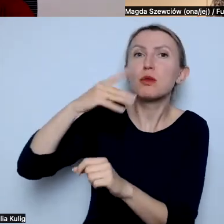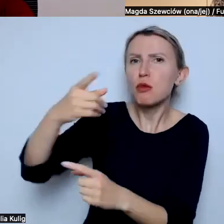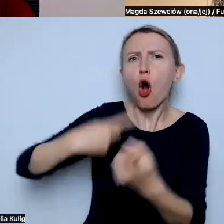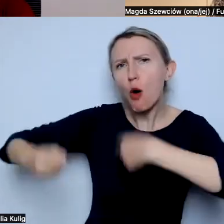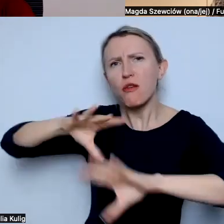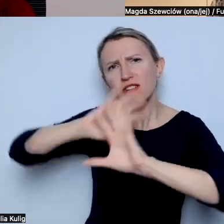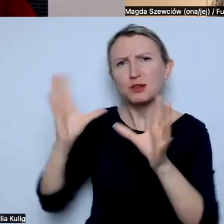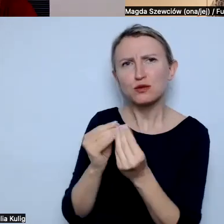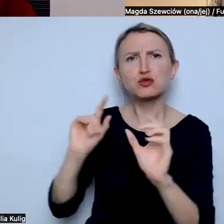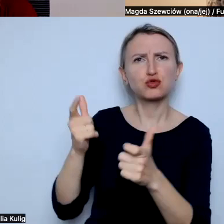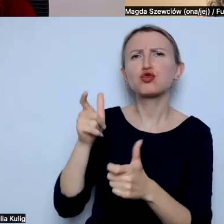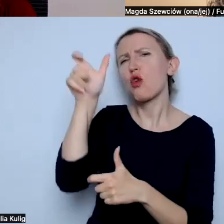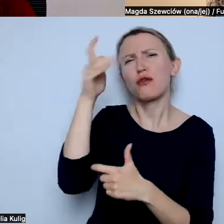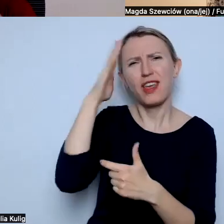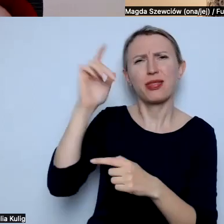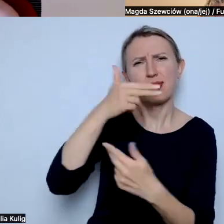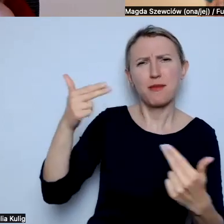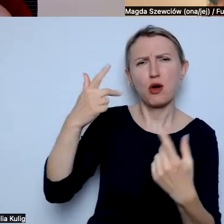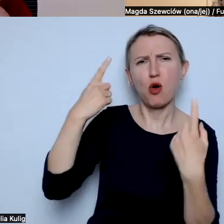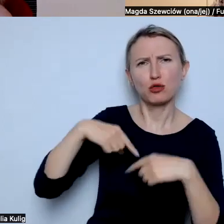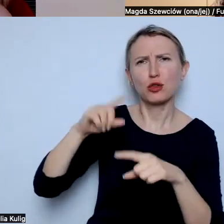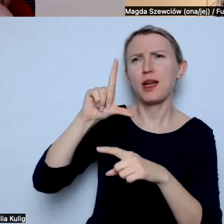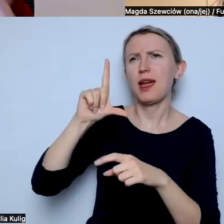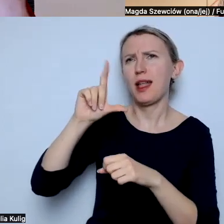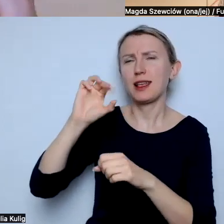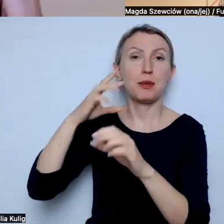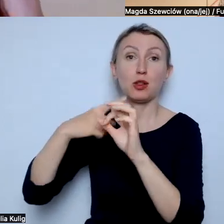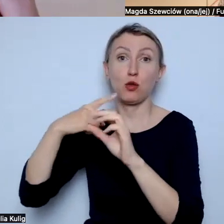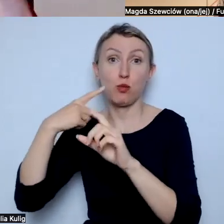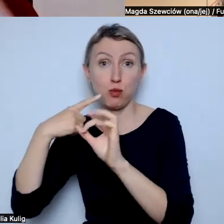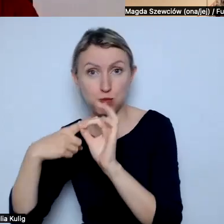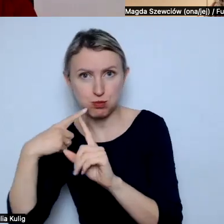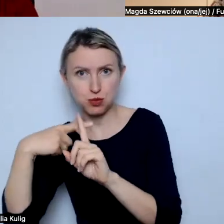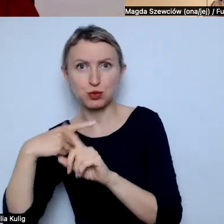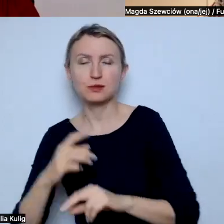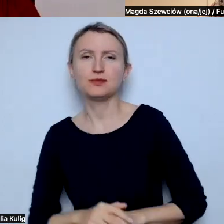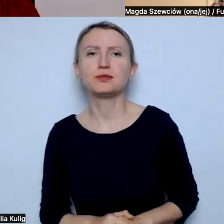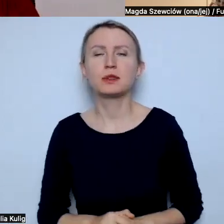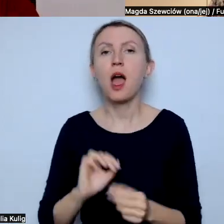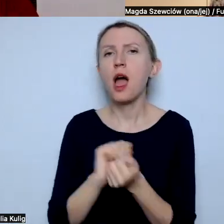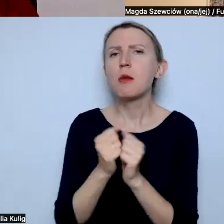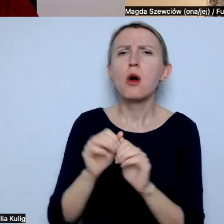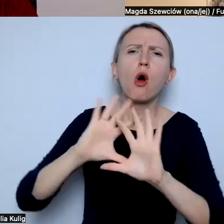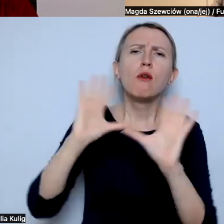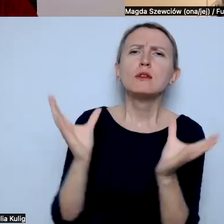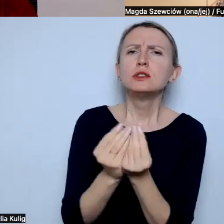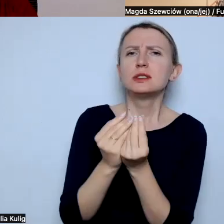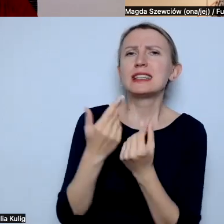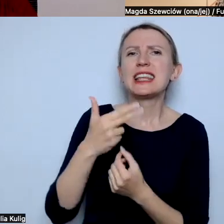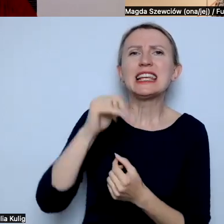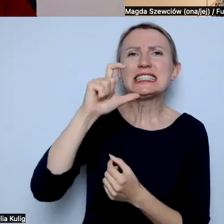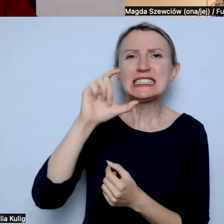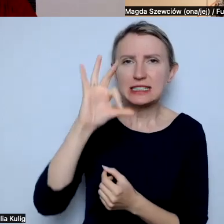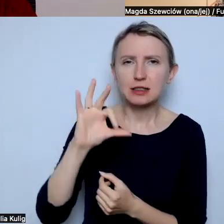o osobach, o nieheteroseksualnej orientacji psychoseksualnej albo wszystkich niecyspłciowych osobach,